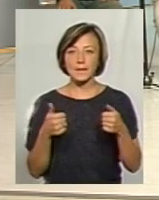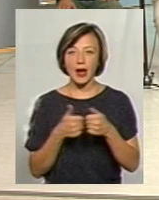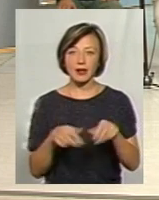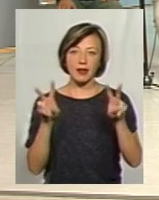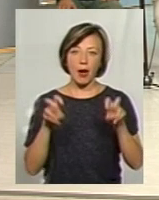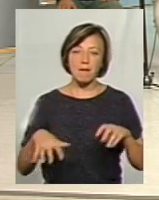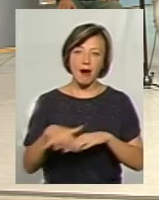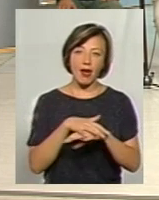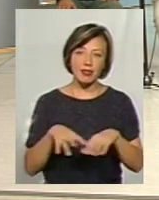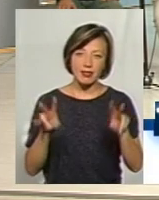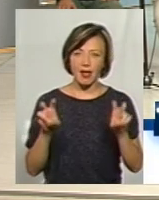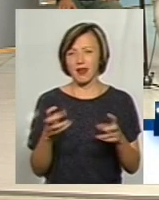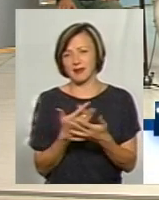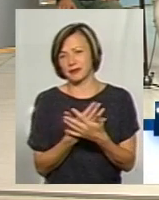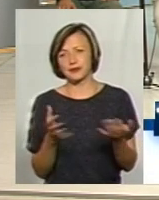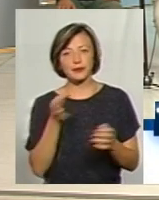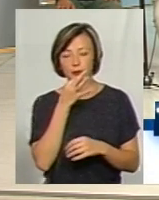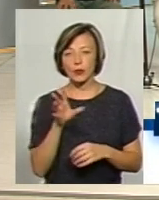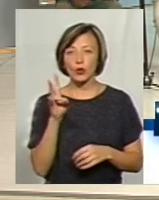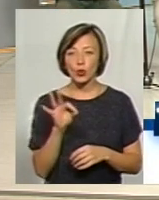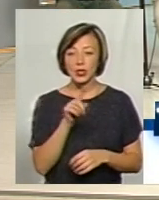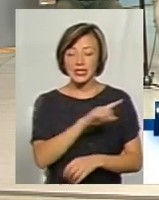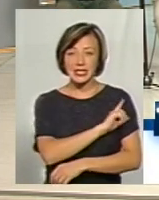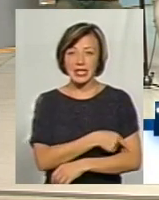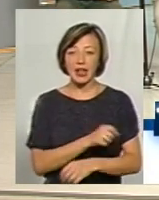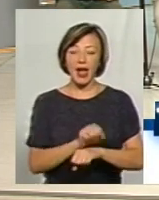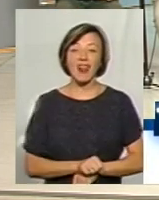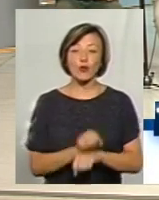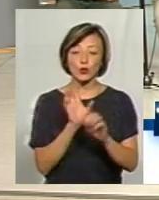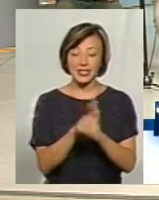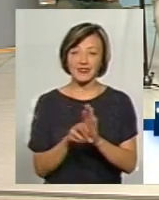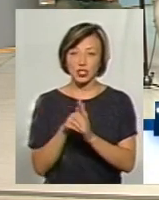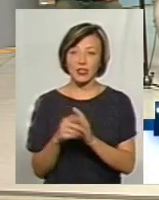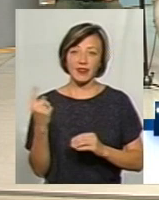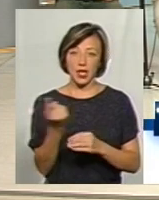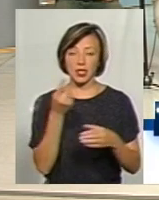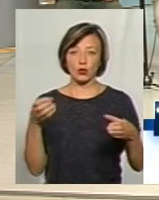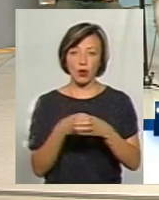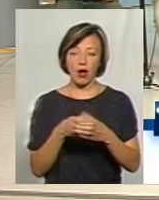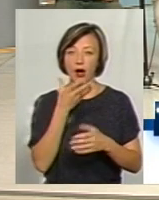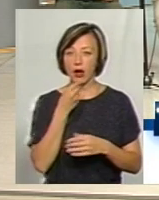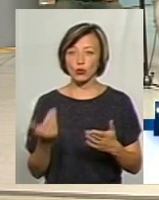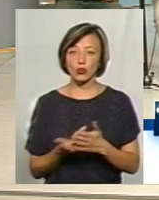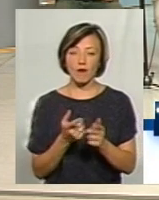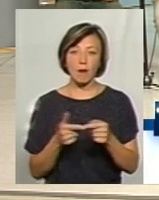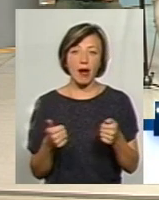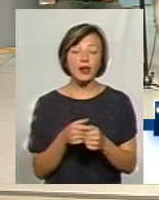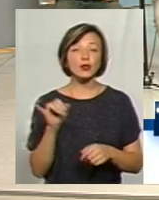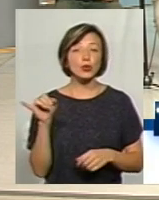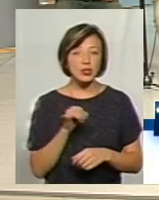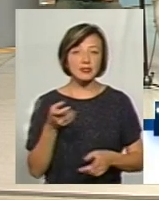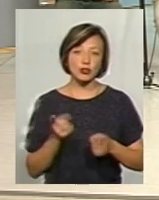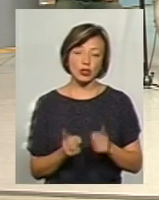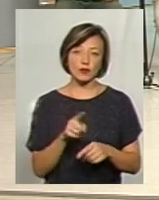Майдан, або будь-яка, але ті сили революційні, щоб вони війшли в єдину, гарну нову партію, і